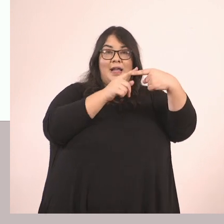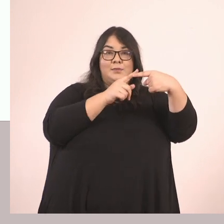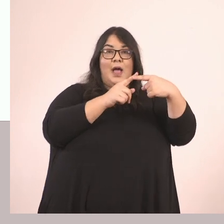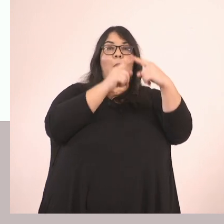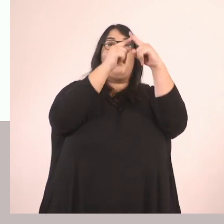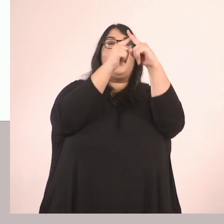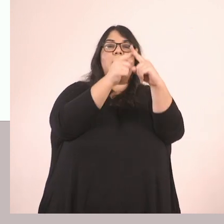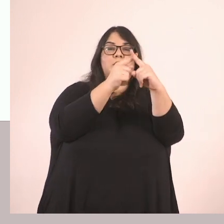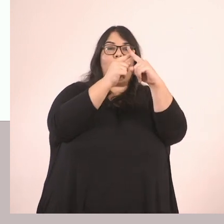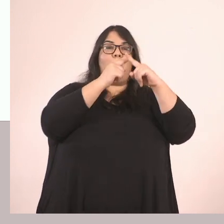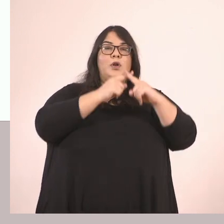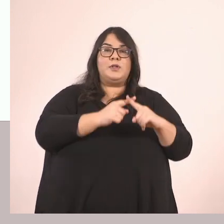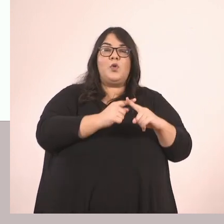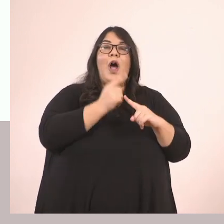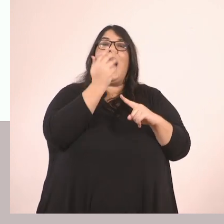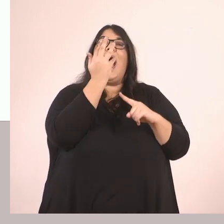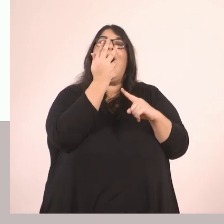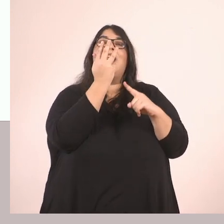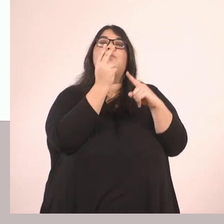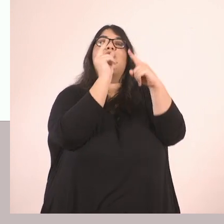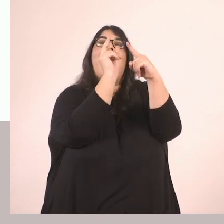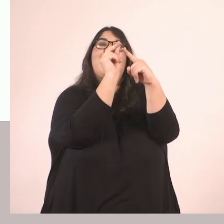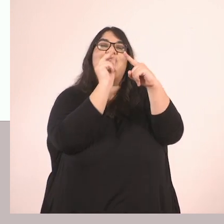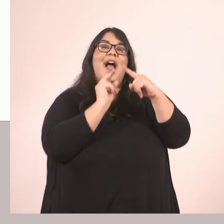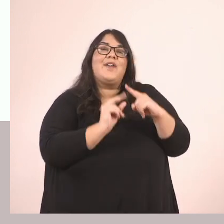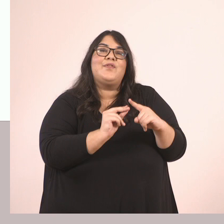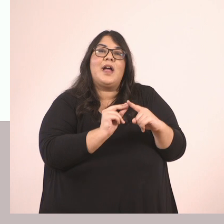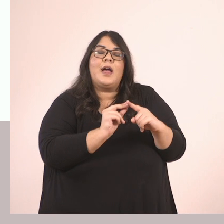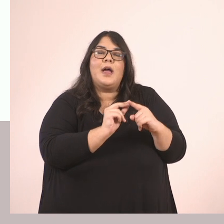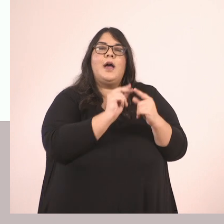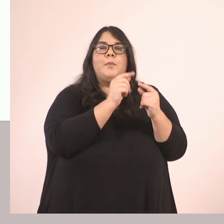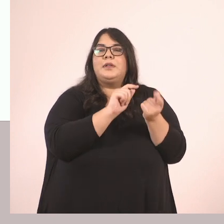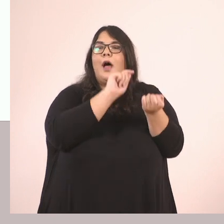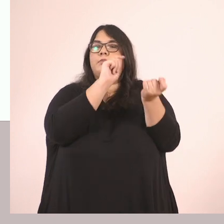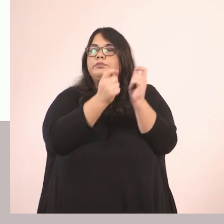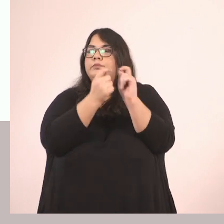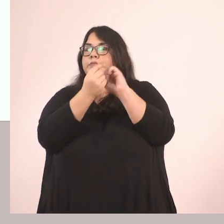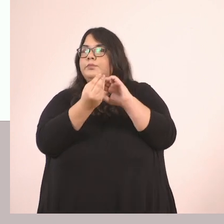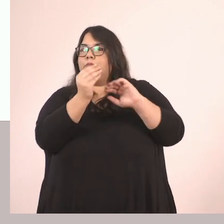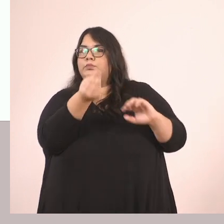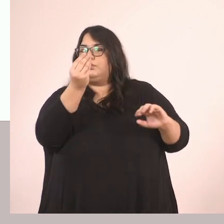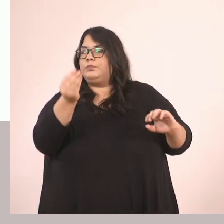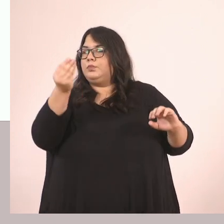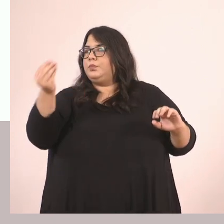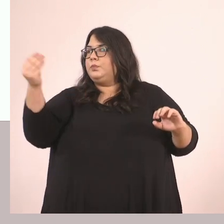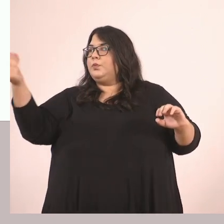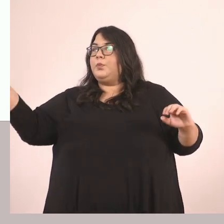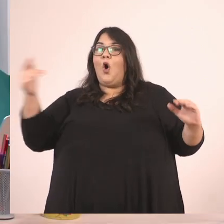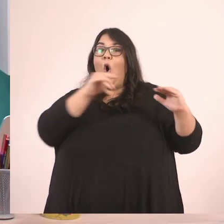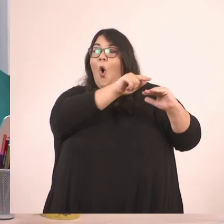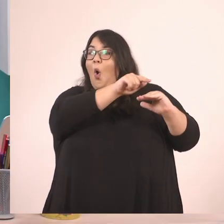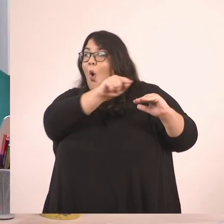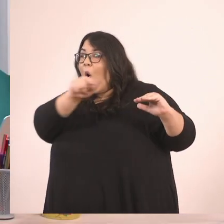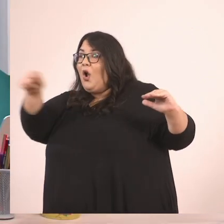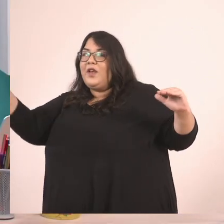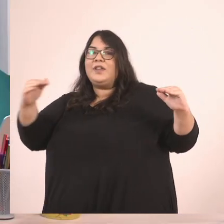ισοδύναμο με το αρχικό. Το ίδιο θα συμβεί αν διαρέσω τους όρους ενός κλάσματος με τον ίδιο αρθμό. Θα προκύψει